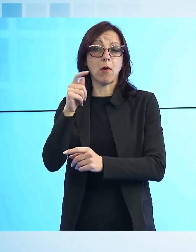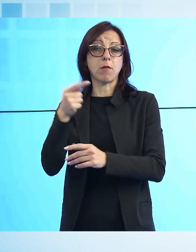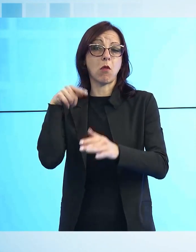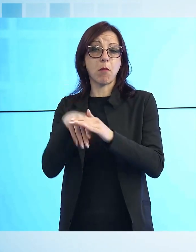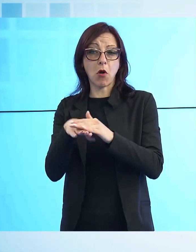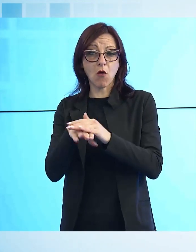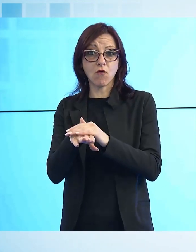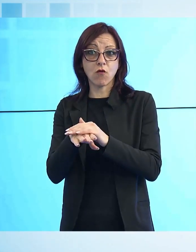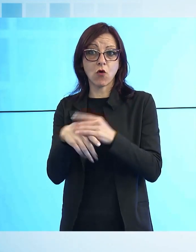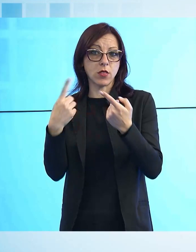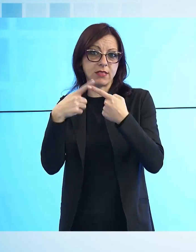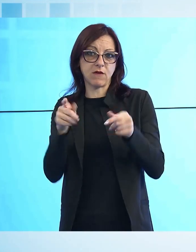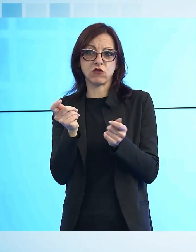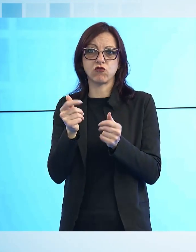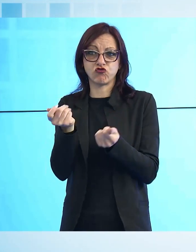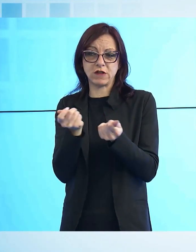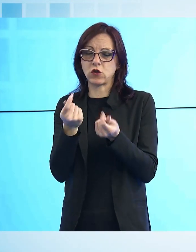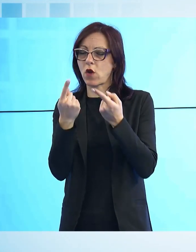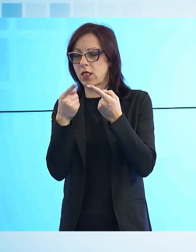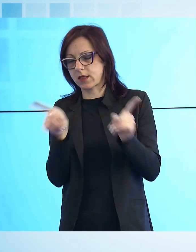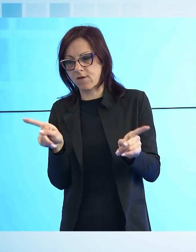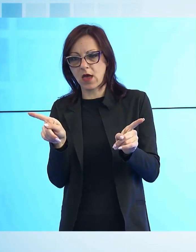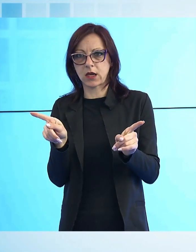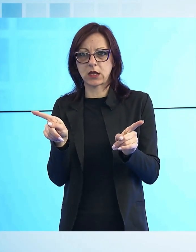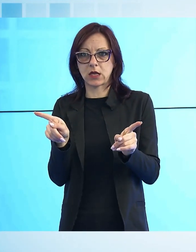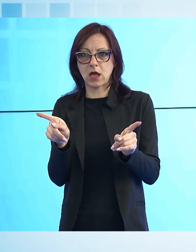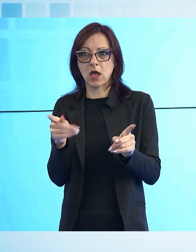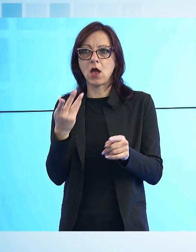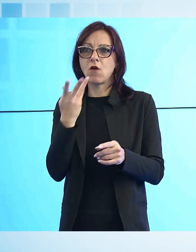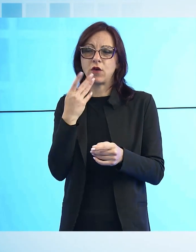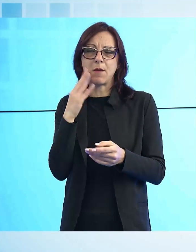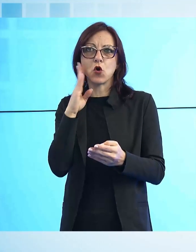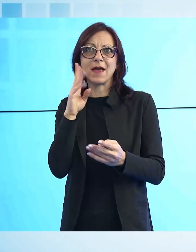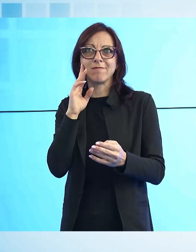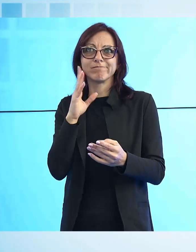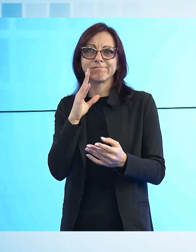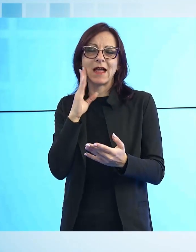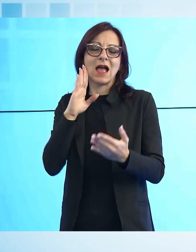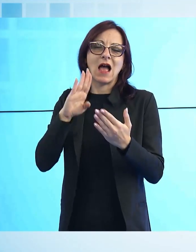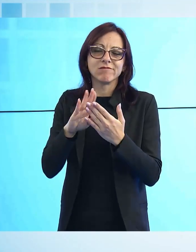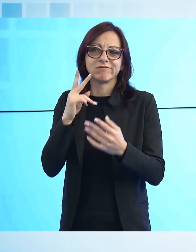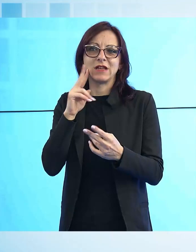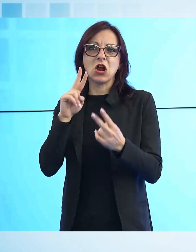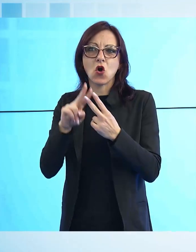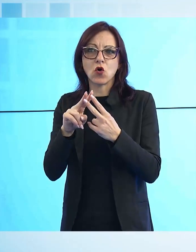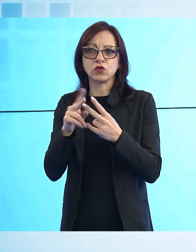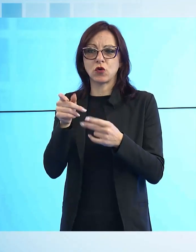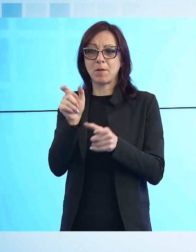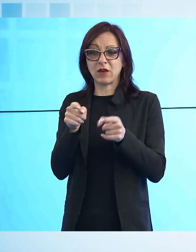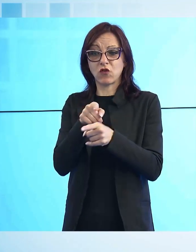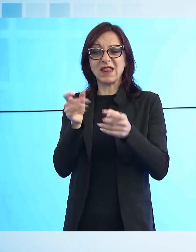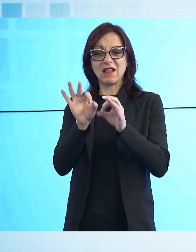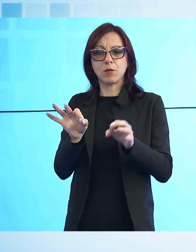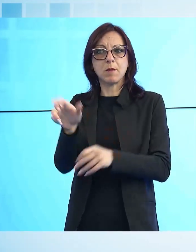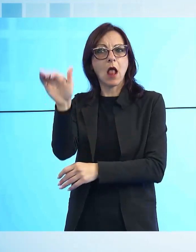incontro, un punto di approccio voglio dire a queste persone dove ci siano persone disposte ad ascoltarli e in qualche